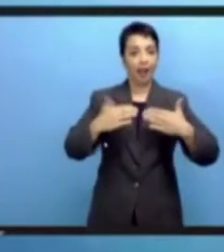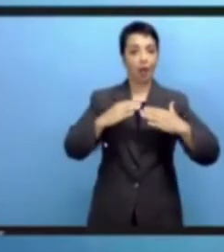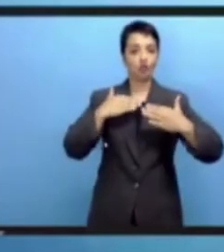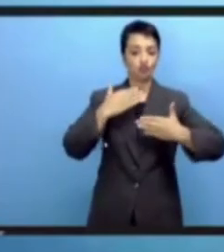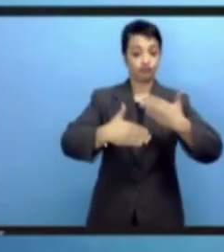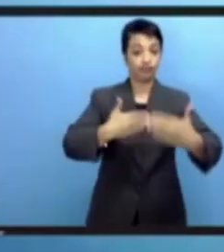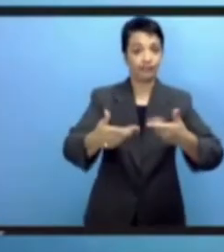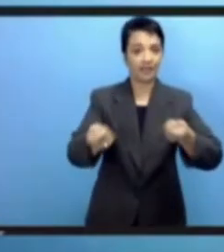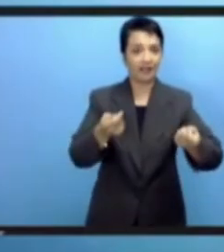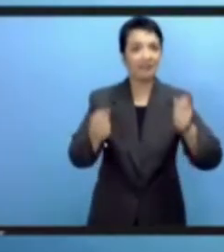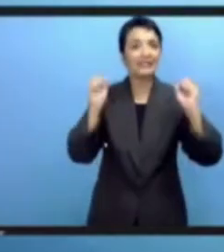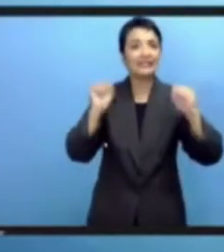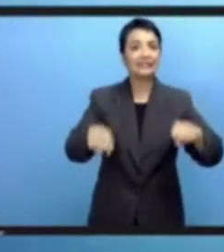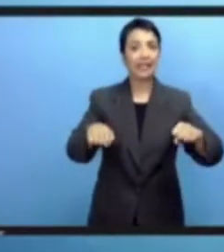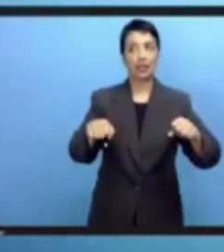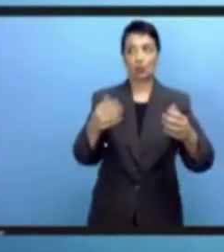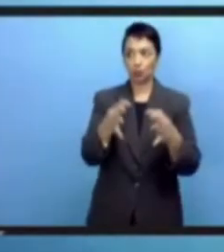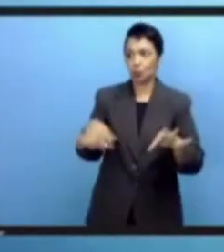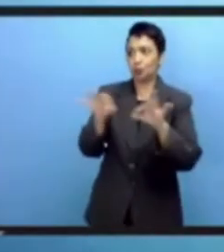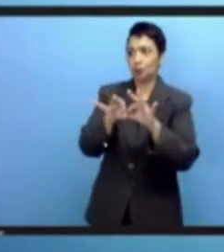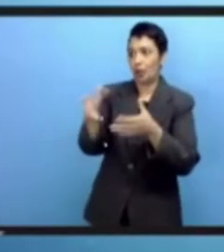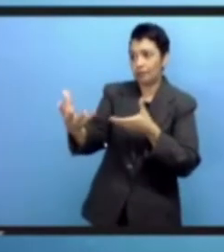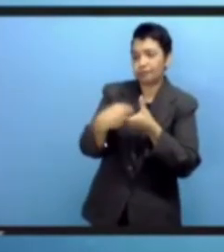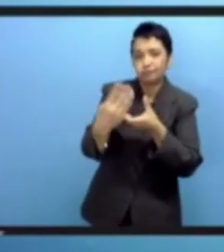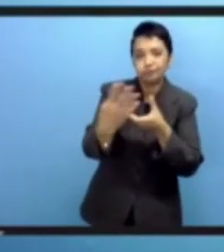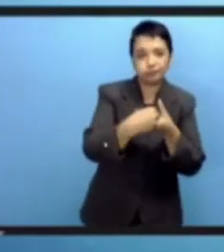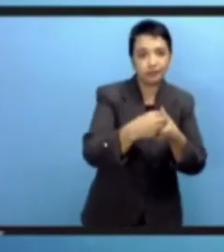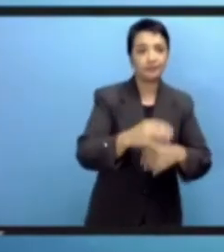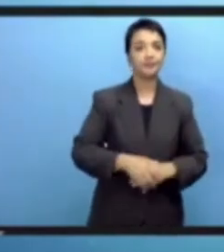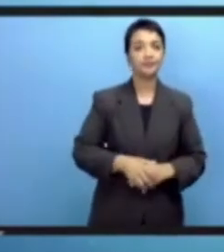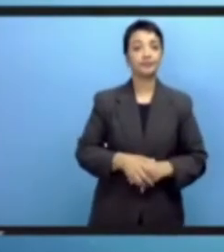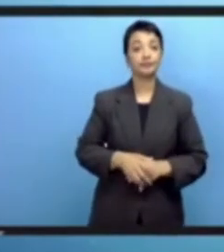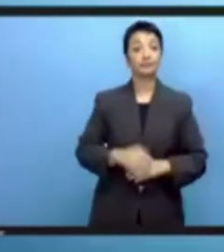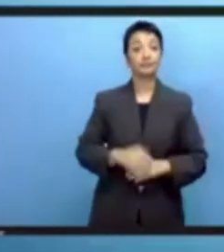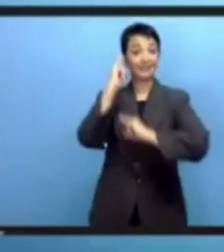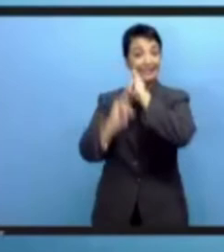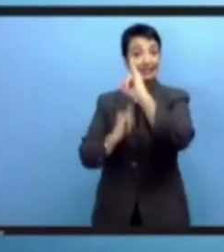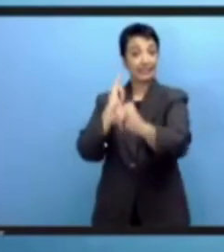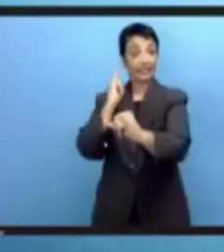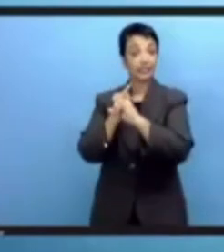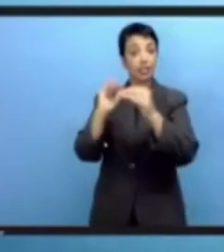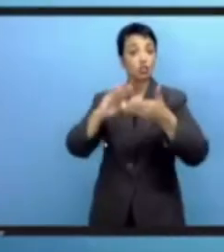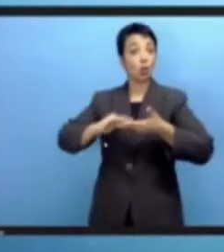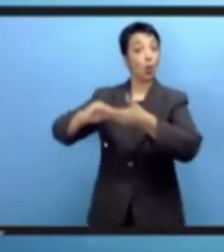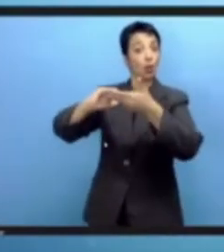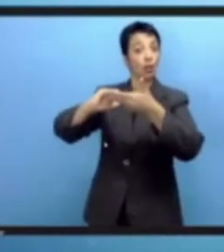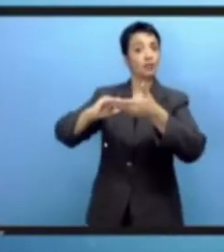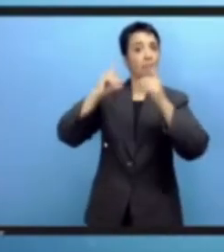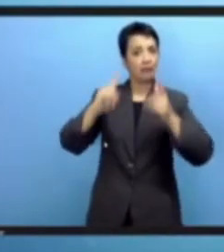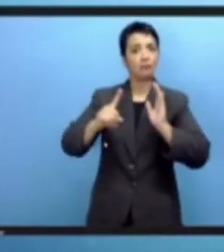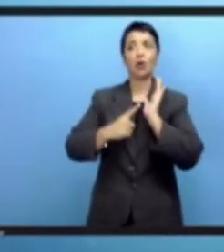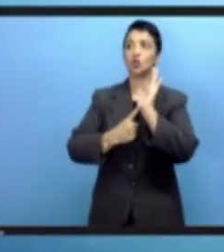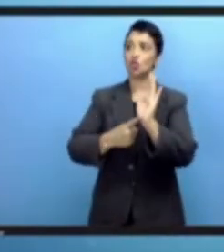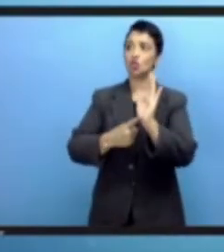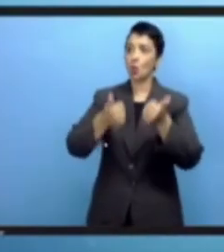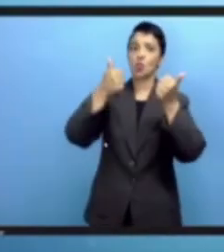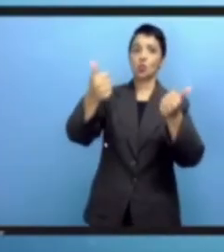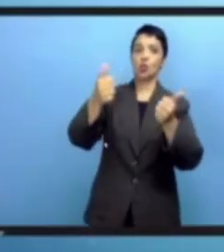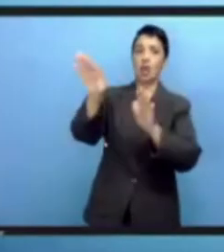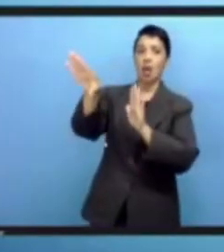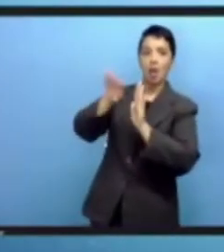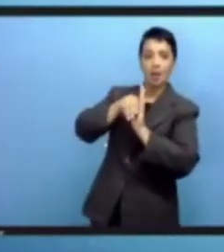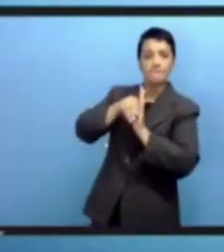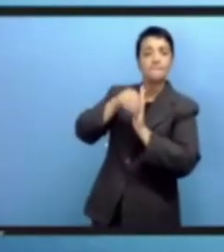كافة المناقشات على المستوى الحكمي أن المنظمات الدولية يجب أن تعطي المثال من